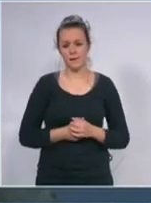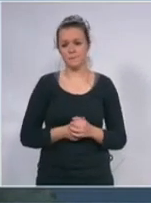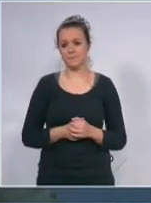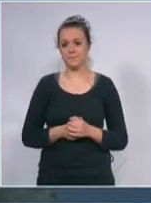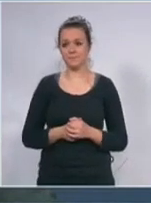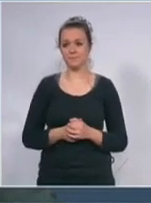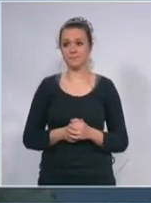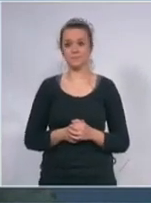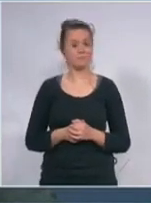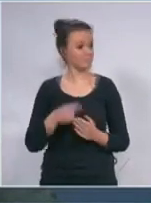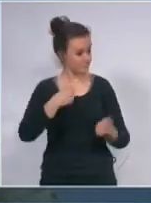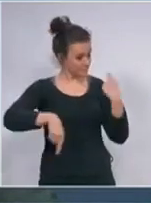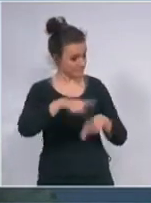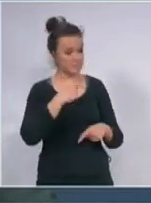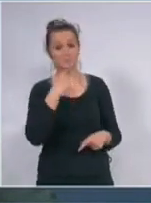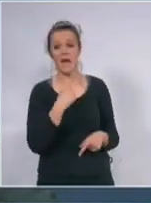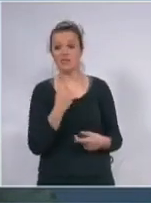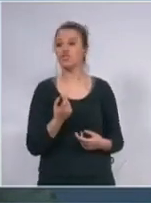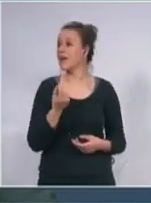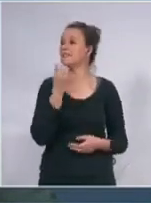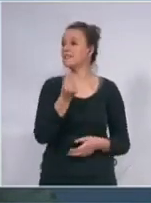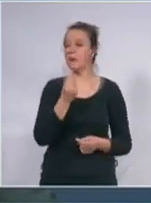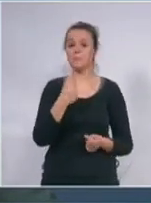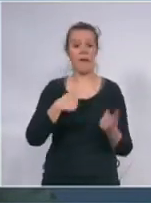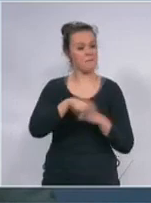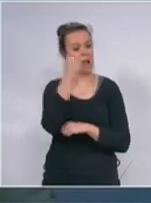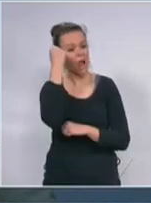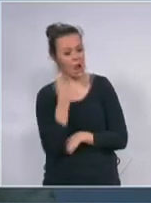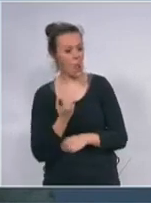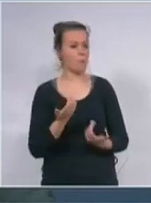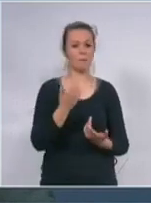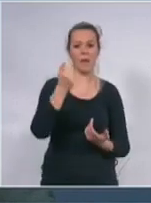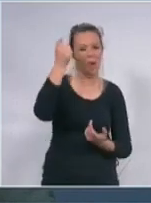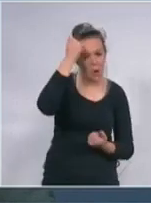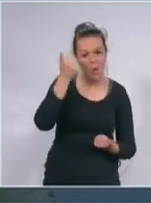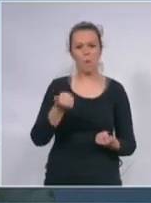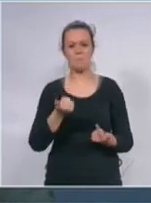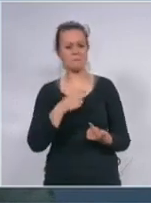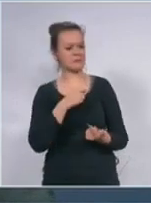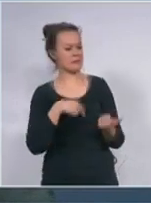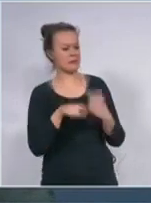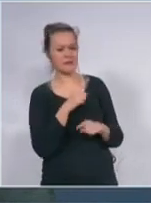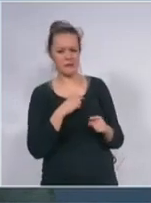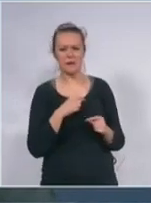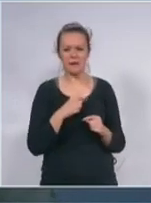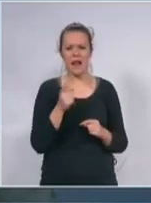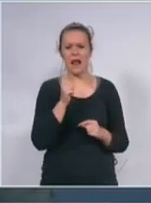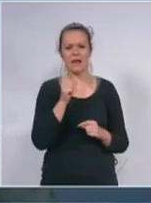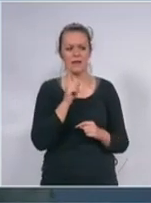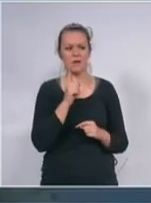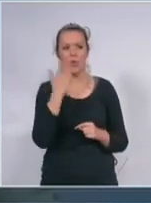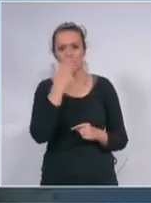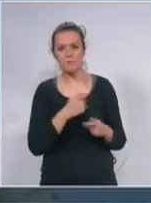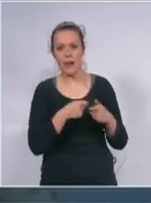tako tupi glupi nikakvi uspili to da organizujemo ajde vi koji ste mnogo bolji od nas samo